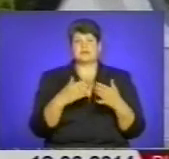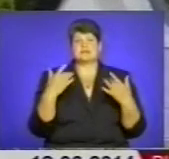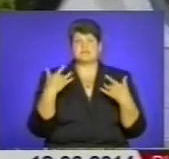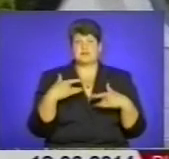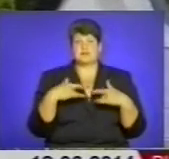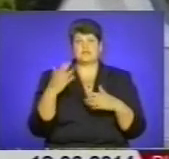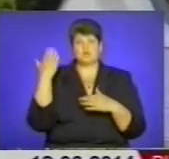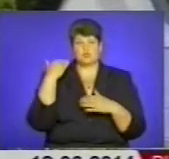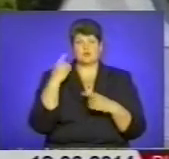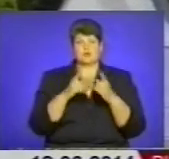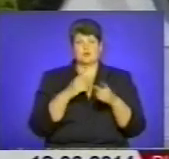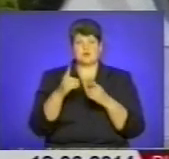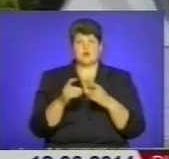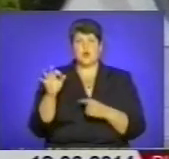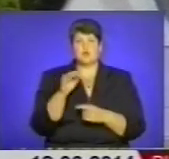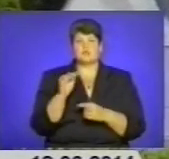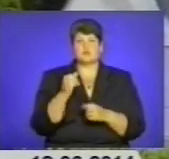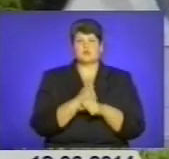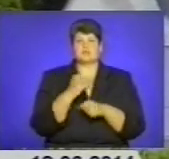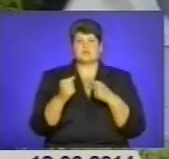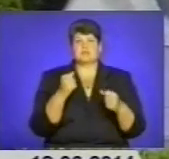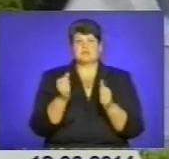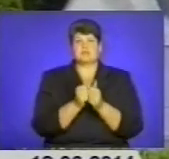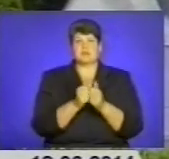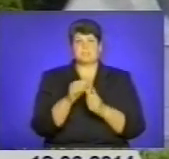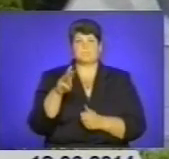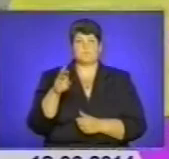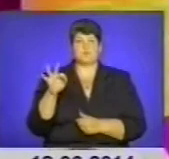минулої реорганізації офіційно працевлаштували при монастирі.